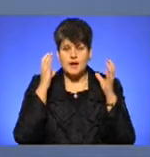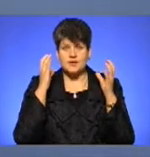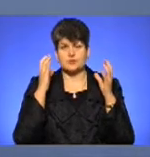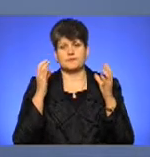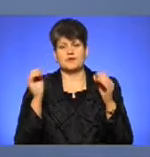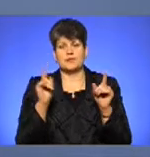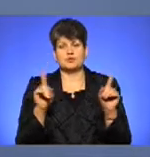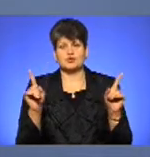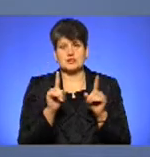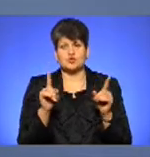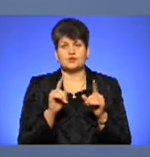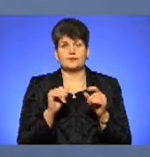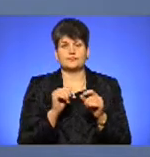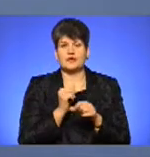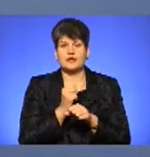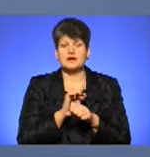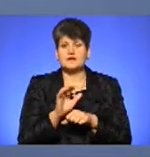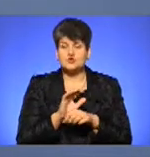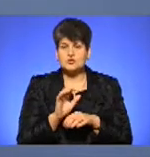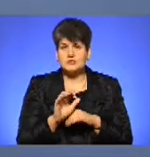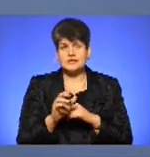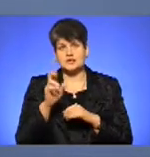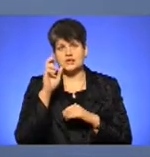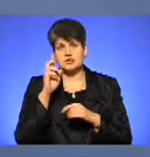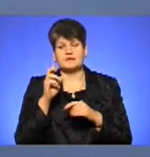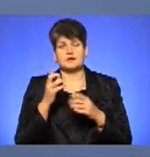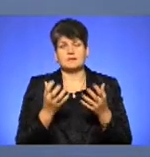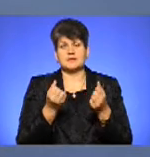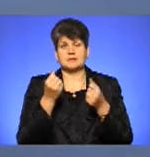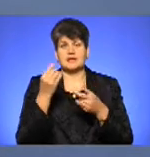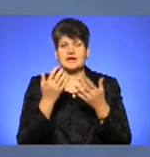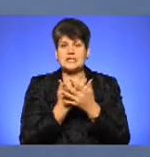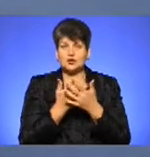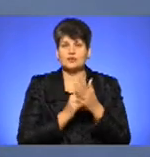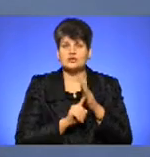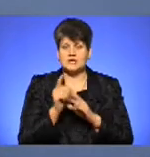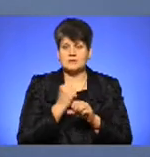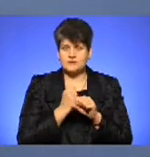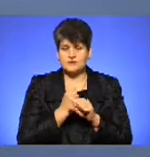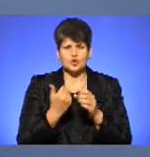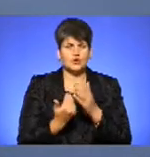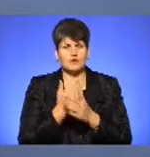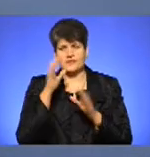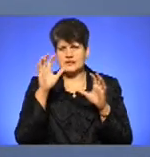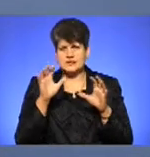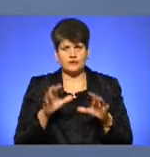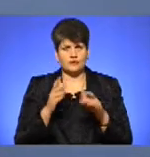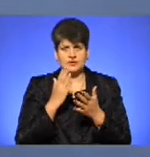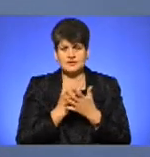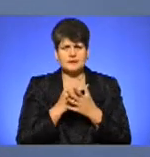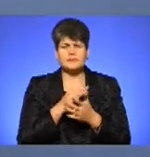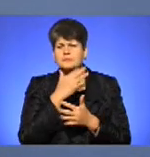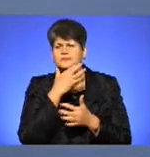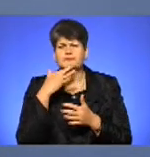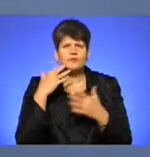музичну індустрію. Державна підтримка кіно запрацювала, новий закон діє, десятки фільмів знімаються. Зараз у виробництві,